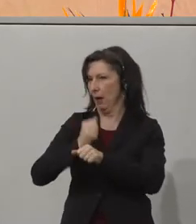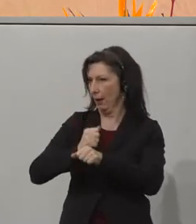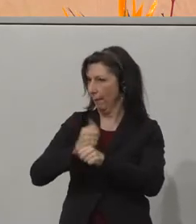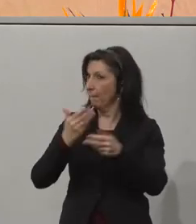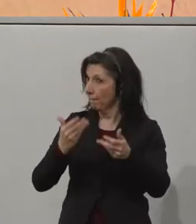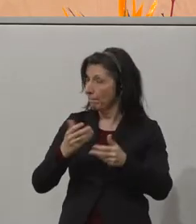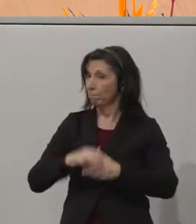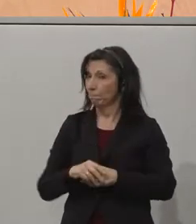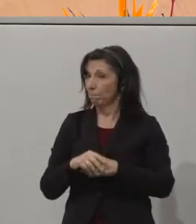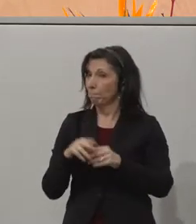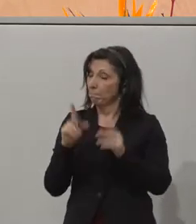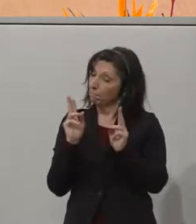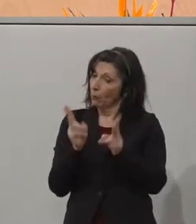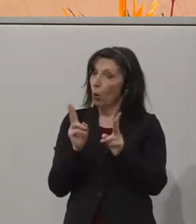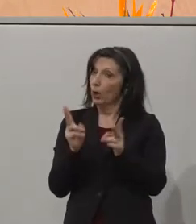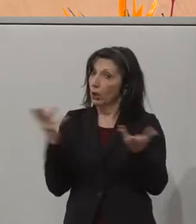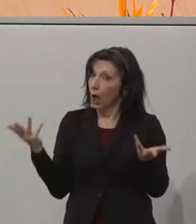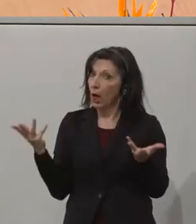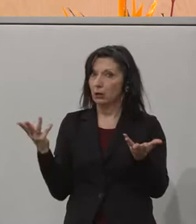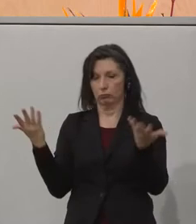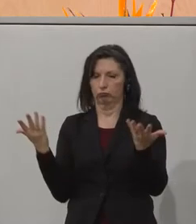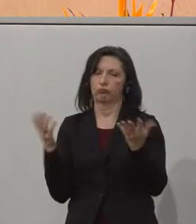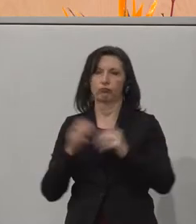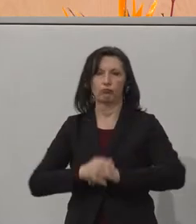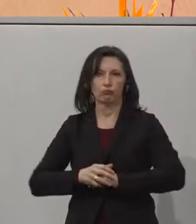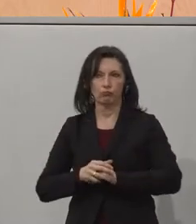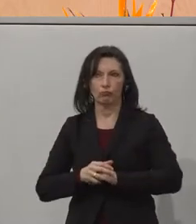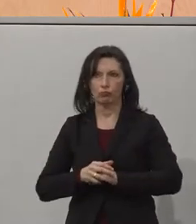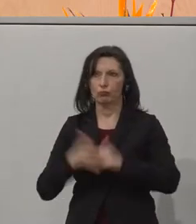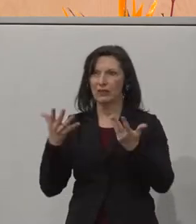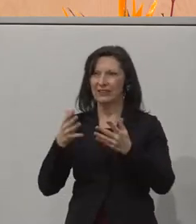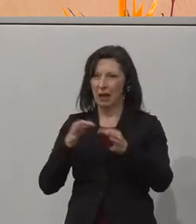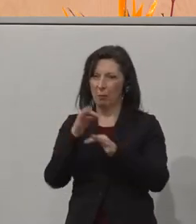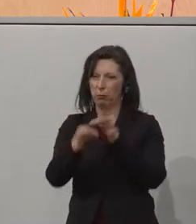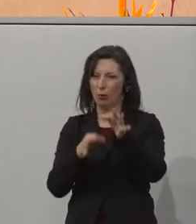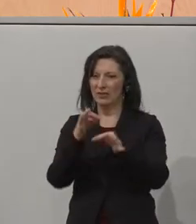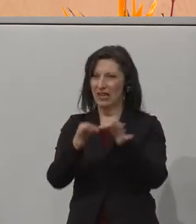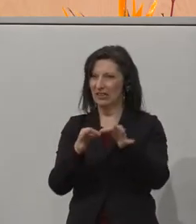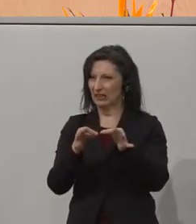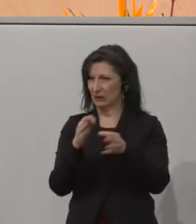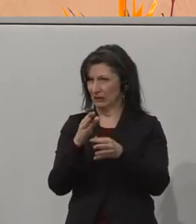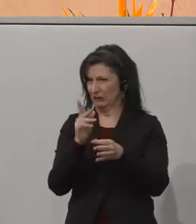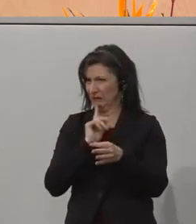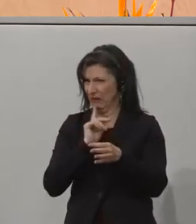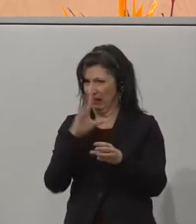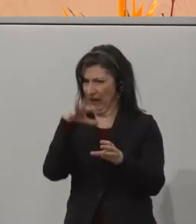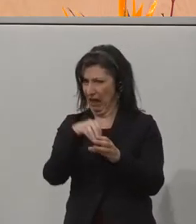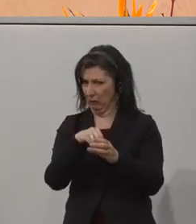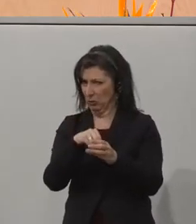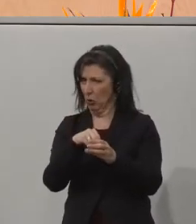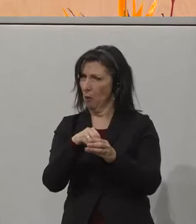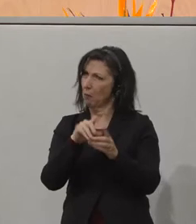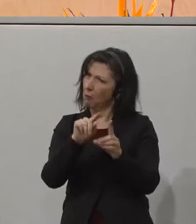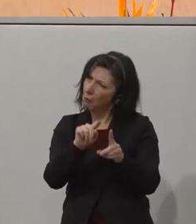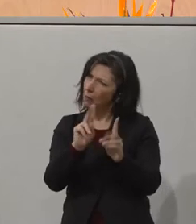Sie ermöglicht nicht mehr funktionierende, wenig inklusive Prozesse zu hinterfragen und sie neu aufzusetzen